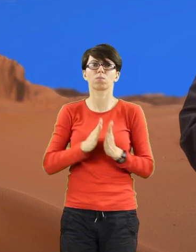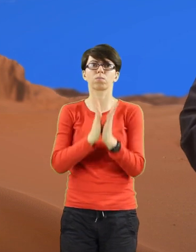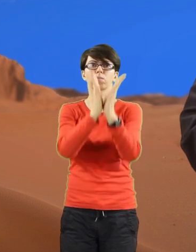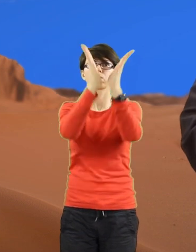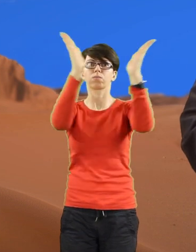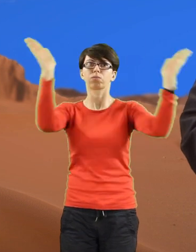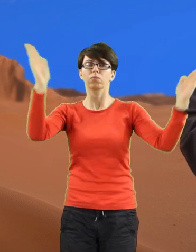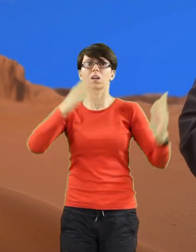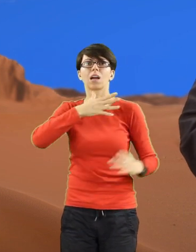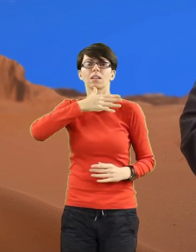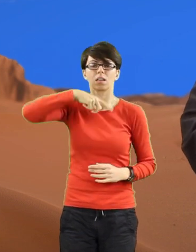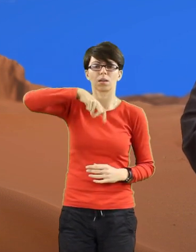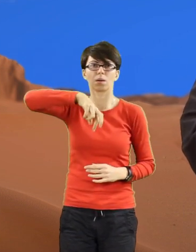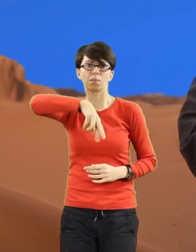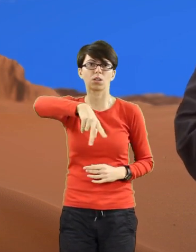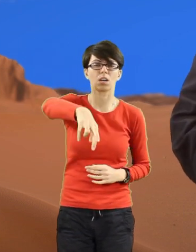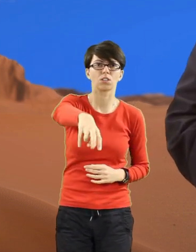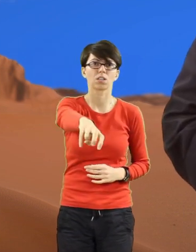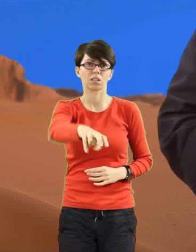Izraelitów przez morze.